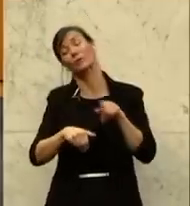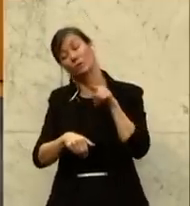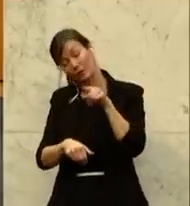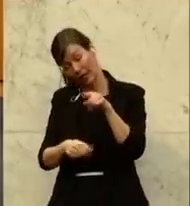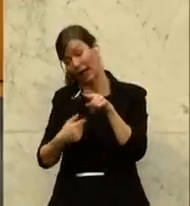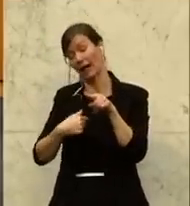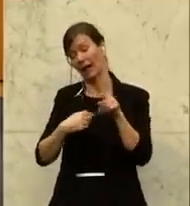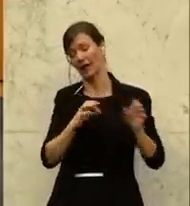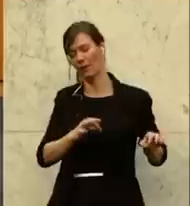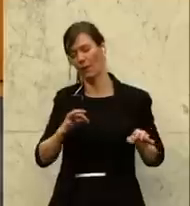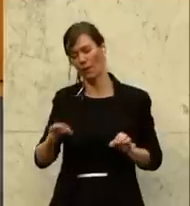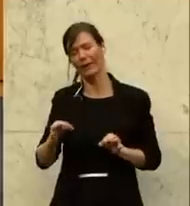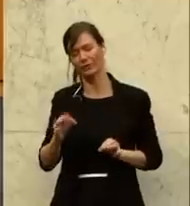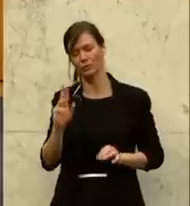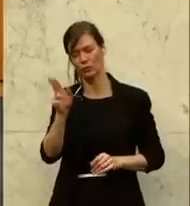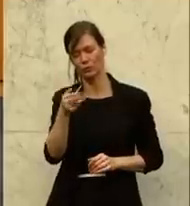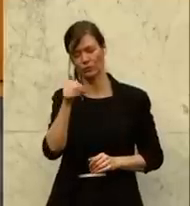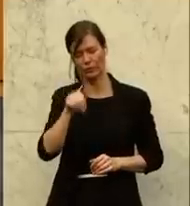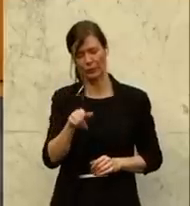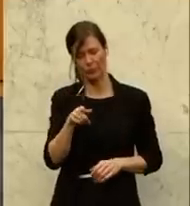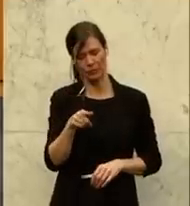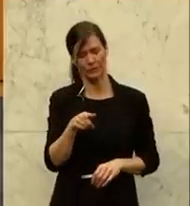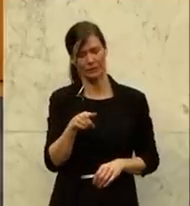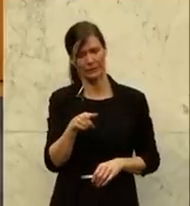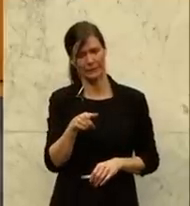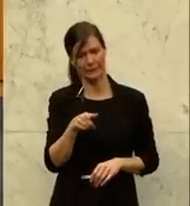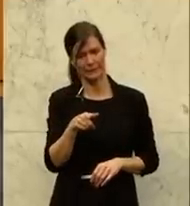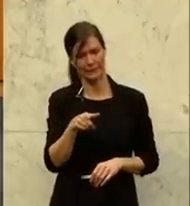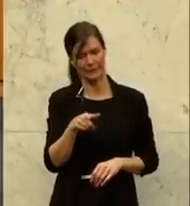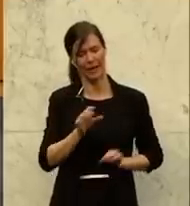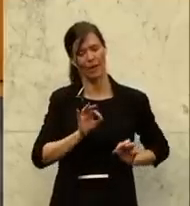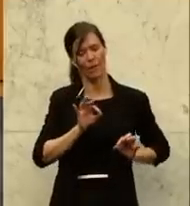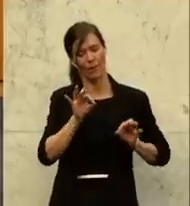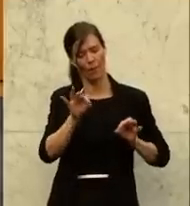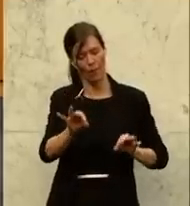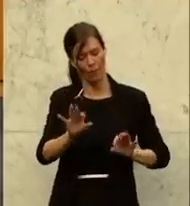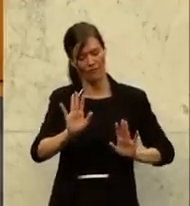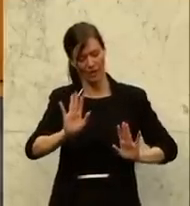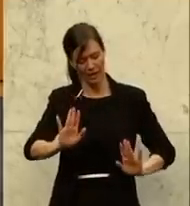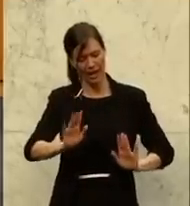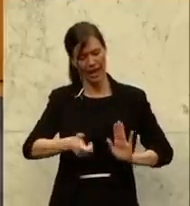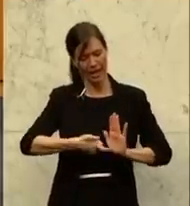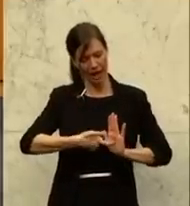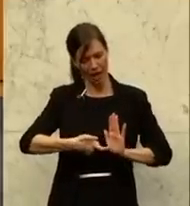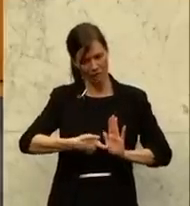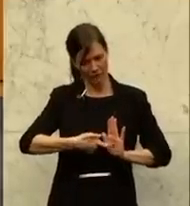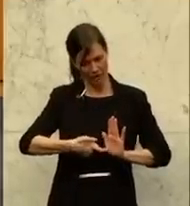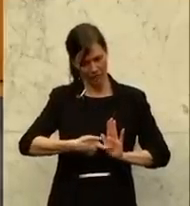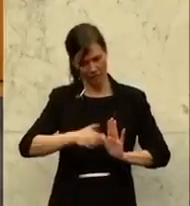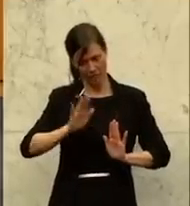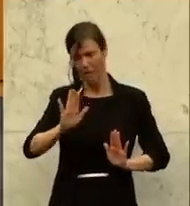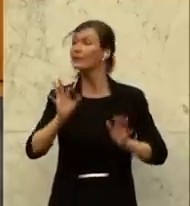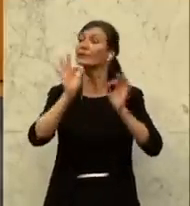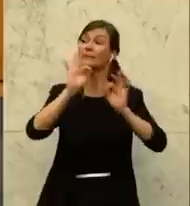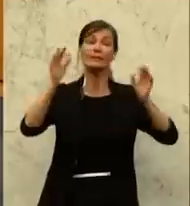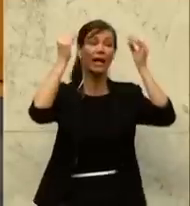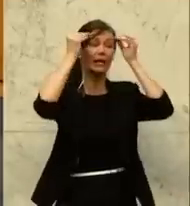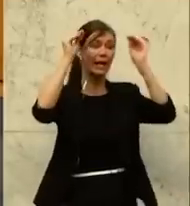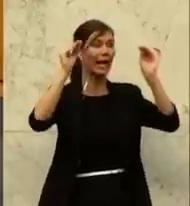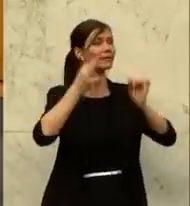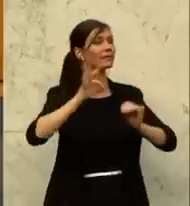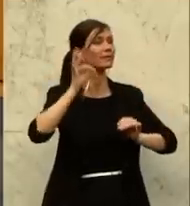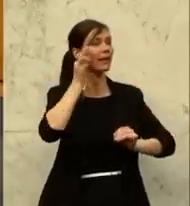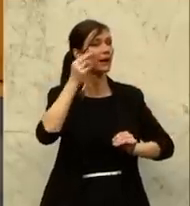Debatte geschuldet sehe, aber Sie ganz höflich aufgefordert habe. Darf ich, meine sehr geehrten Damen und Herren,